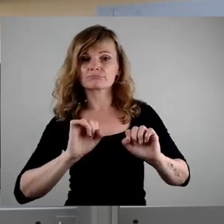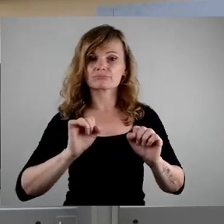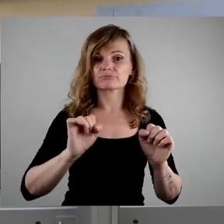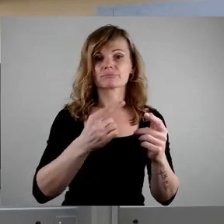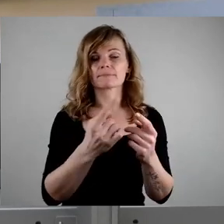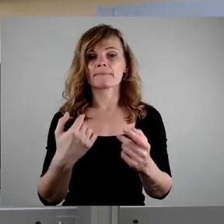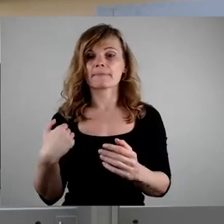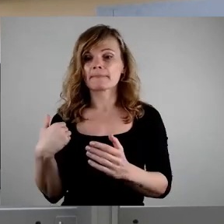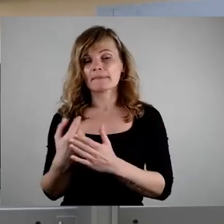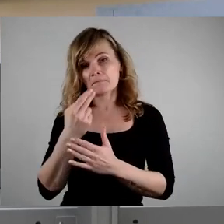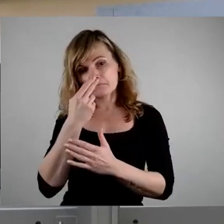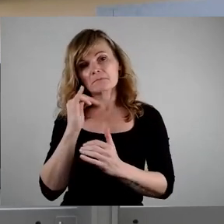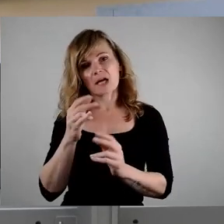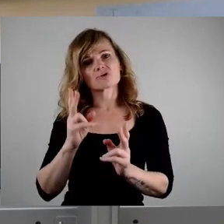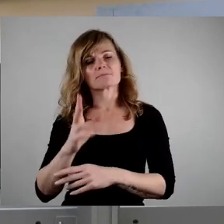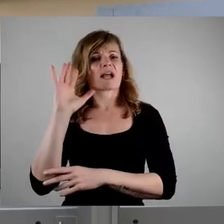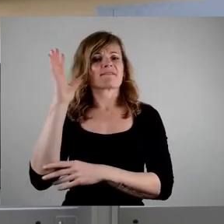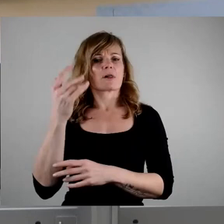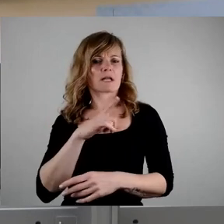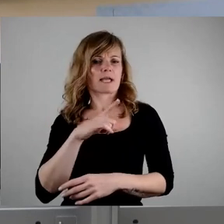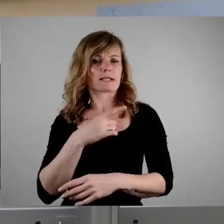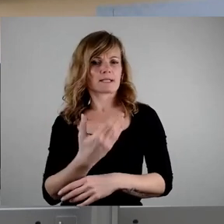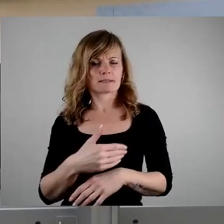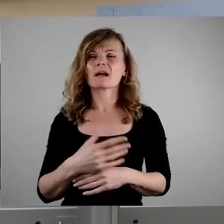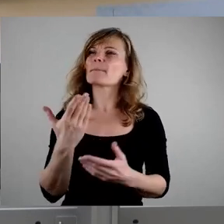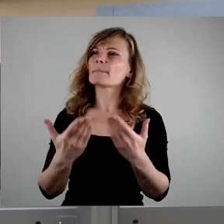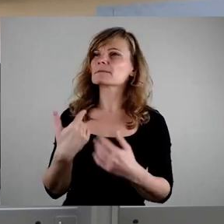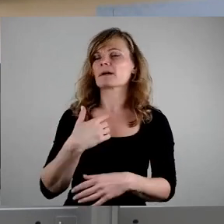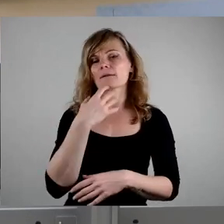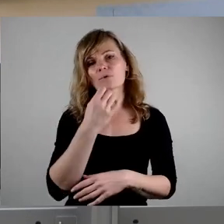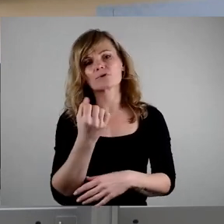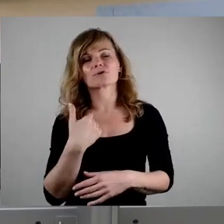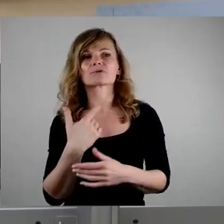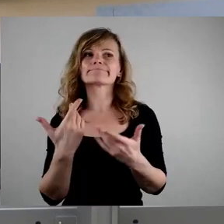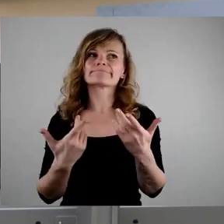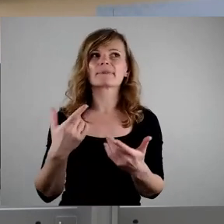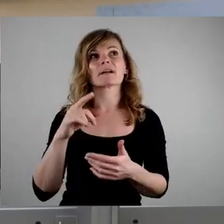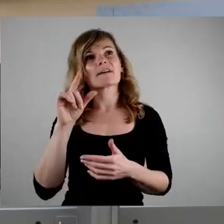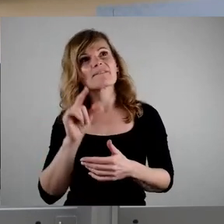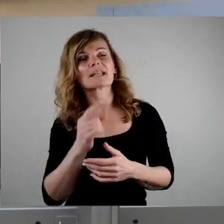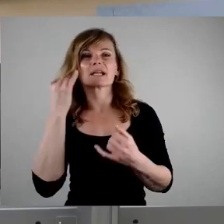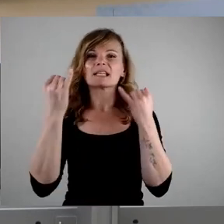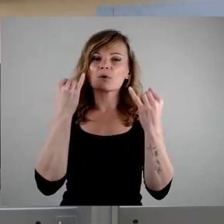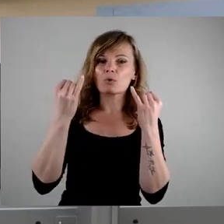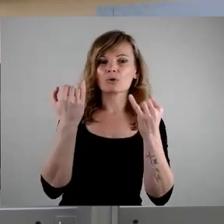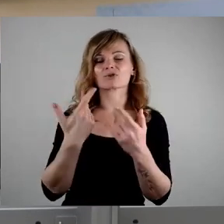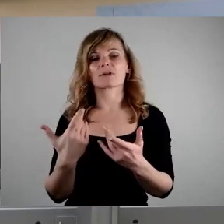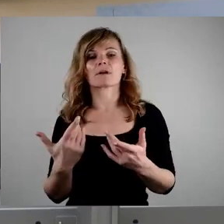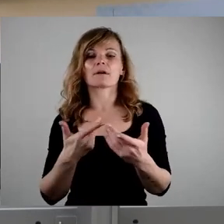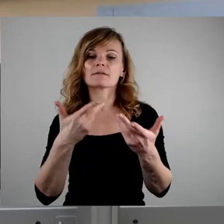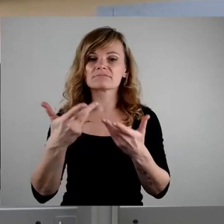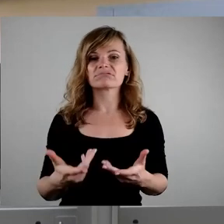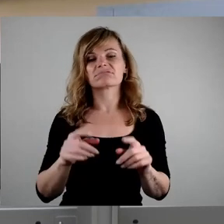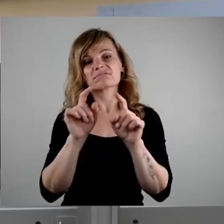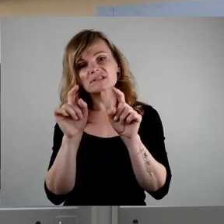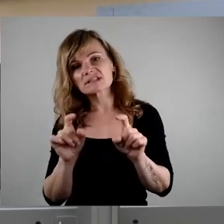Erfolgsgeschichte. Ich wünsche mir zwar manchmal etwas weniger ideologische Auseinandersetzungen in denen mehr